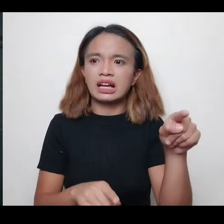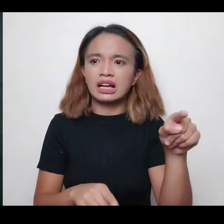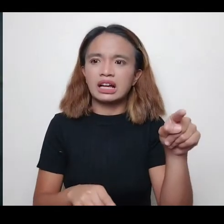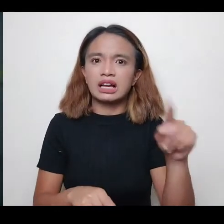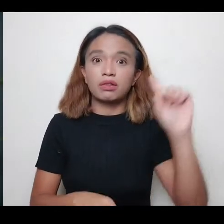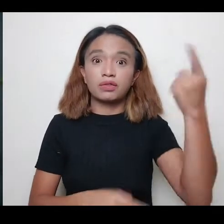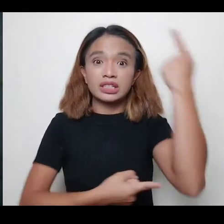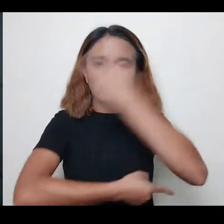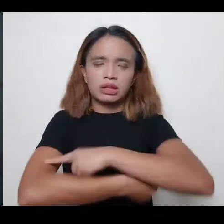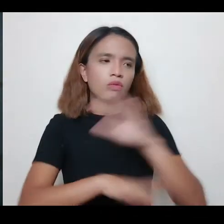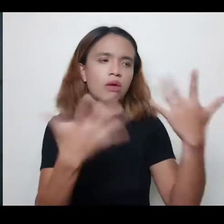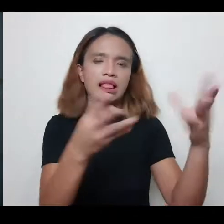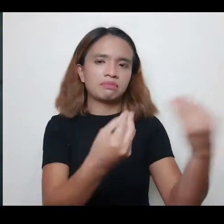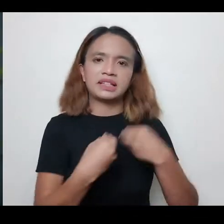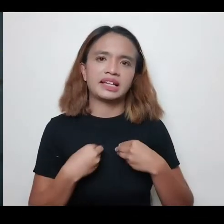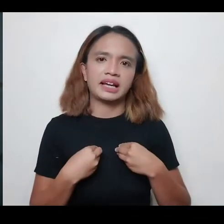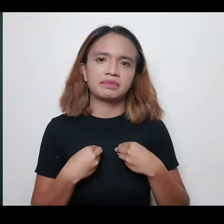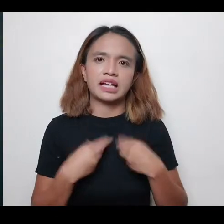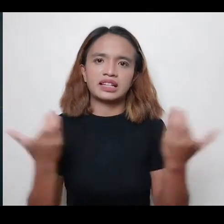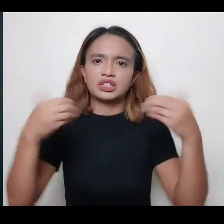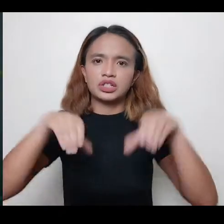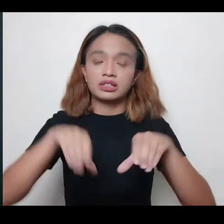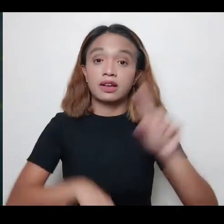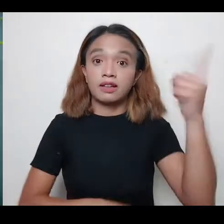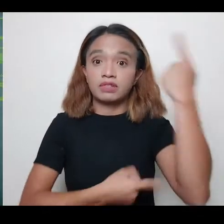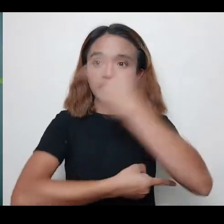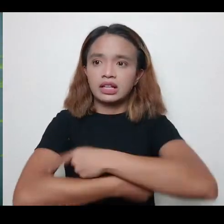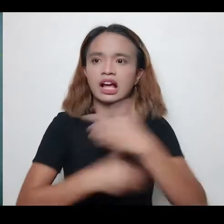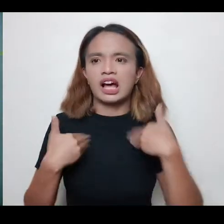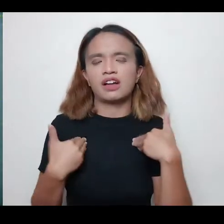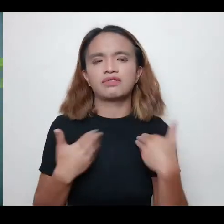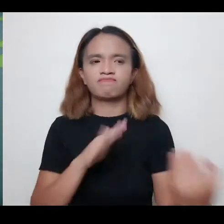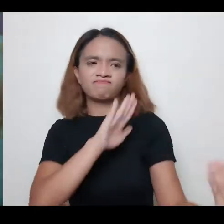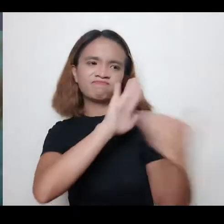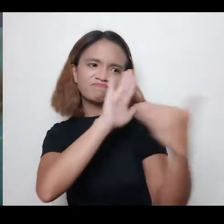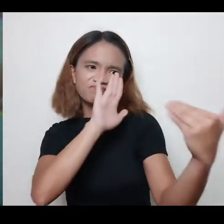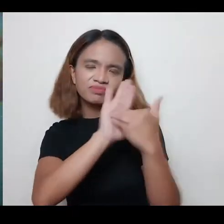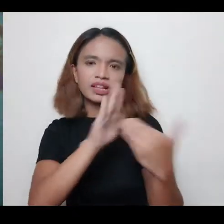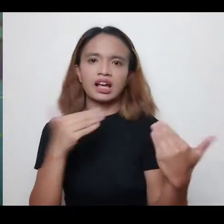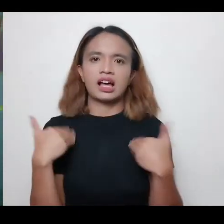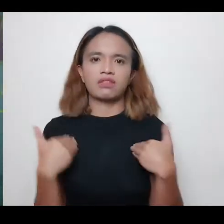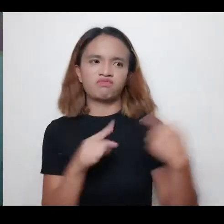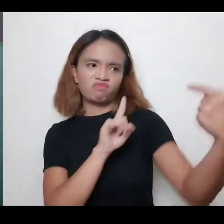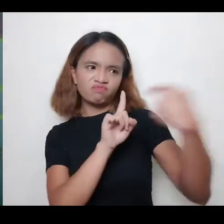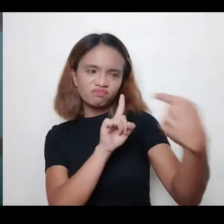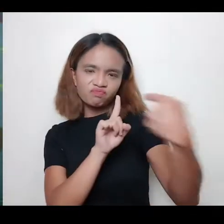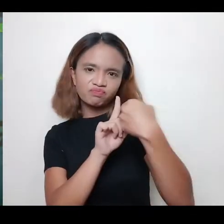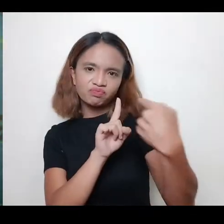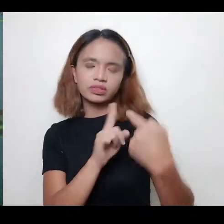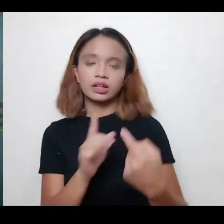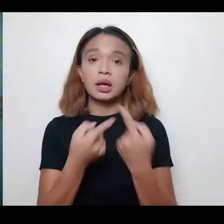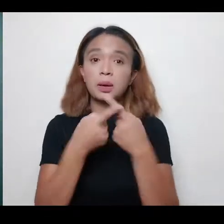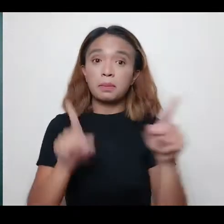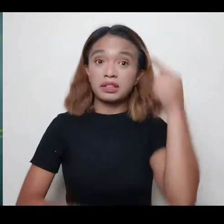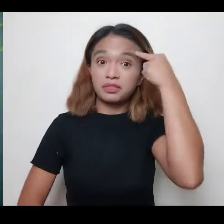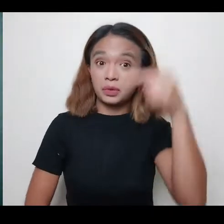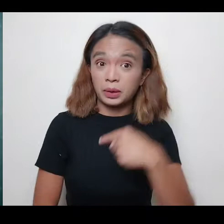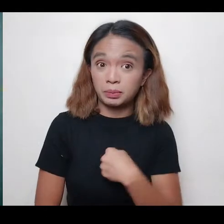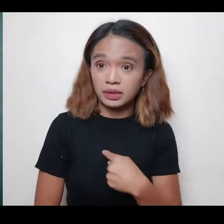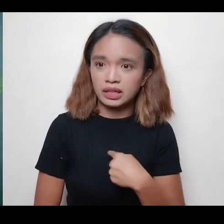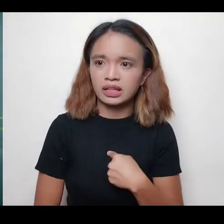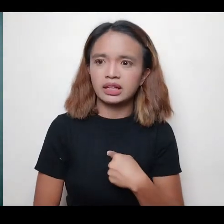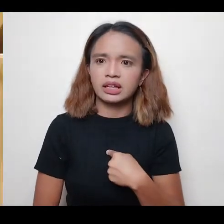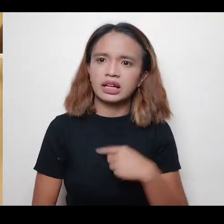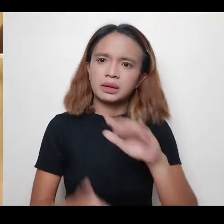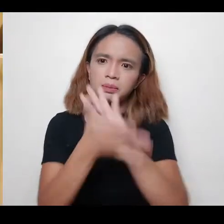day one, parang hindi ako binigyan ng pagkakataon. Day one, meron na kaagad pangmucha, meron ng pagtitira. Pero para